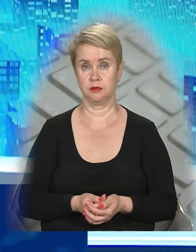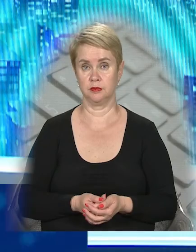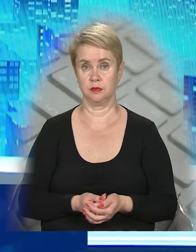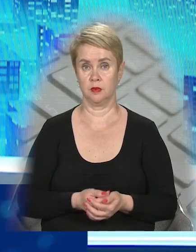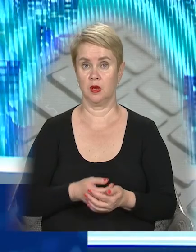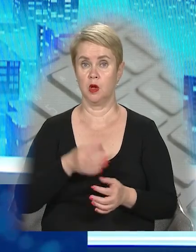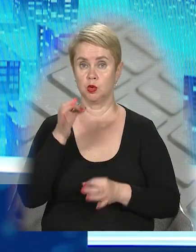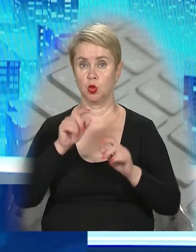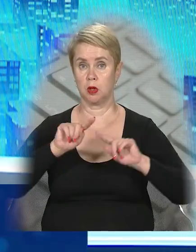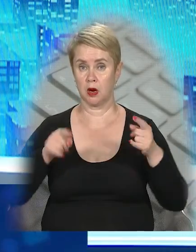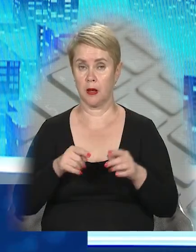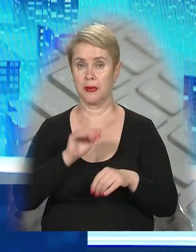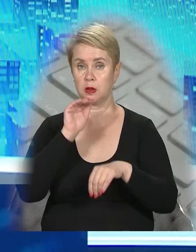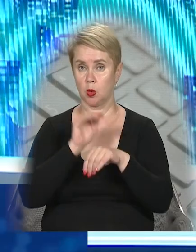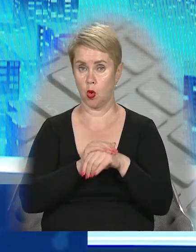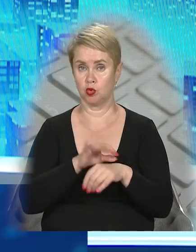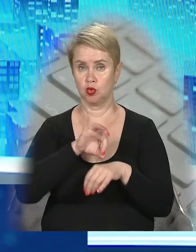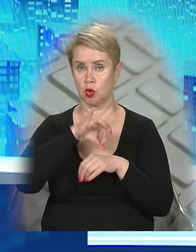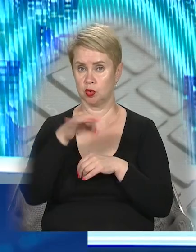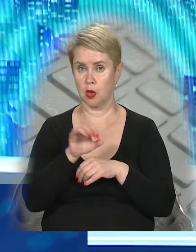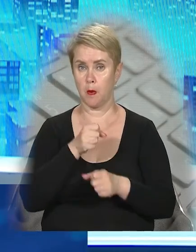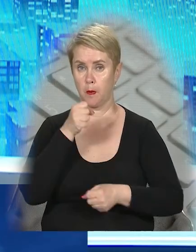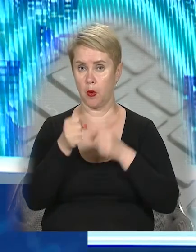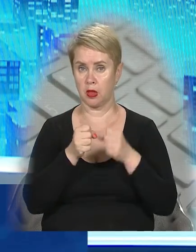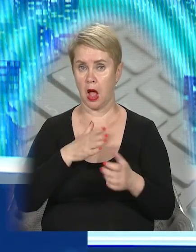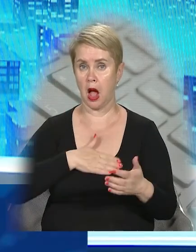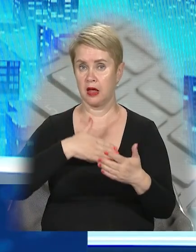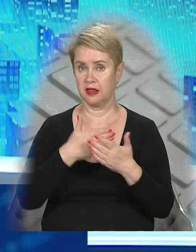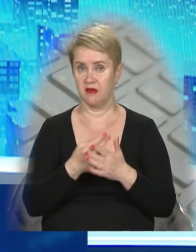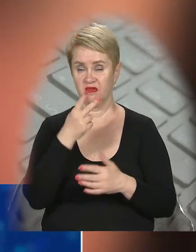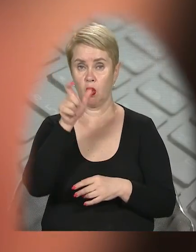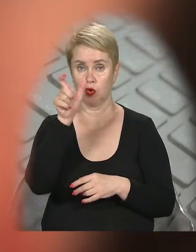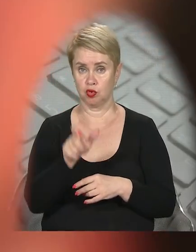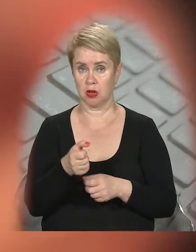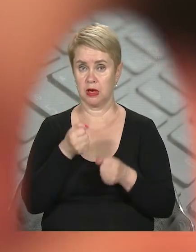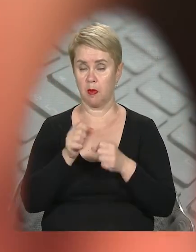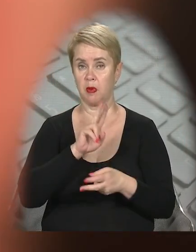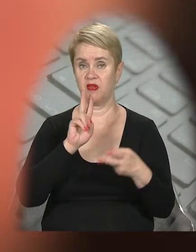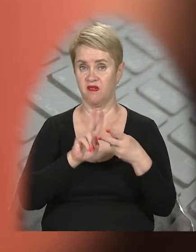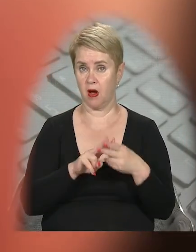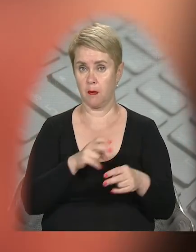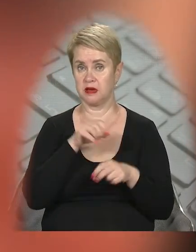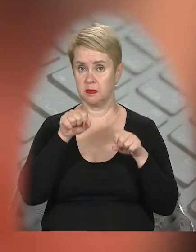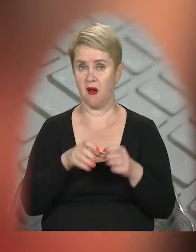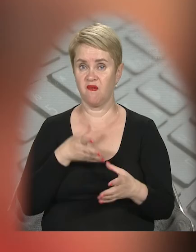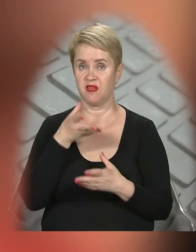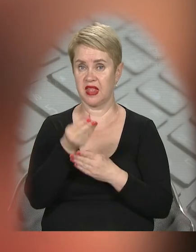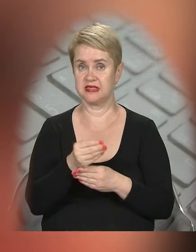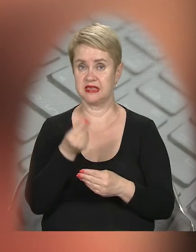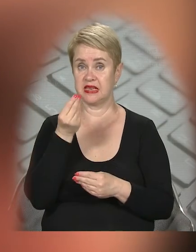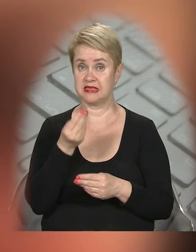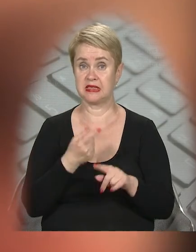Суд арештував підозрюваних у жорстокому побитті активістки. Двох чоловіків триматимуть під вартою без права внесення